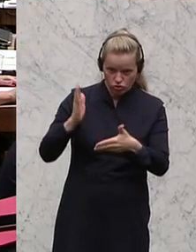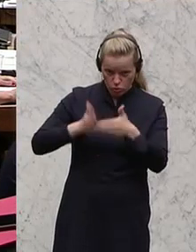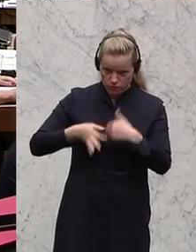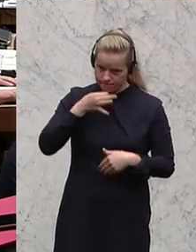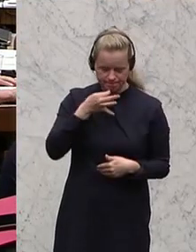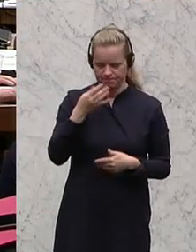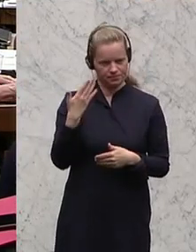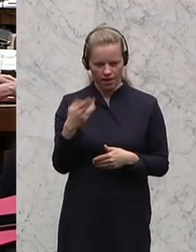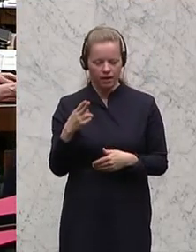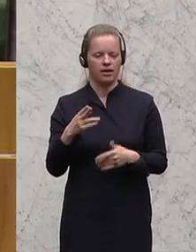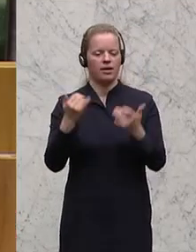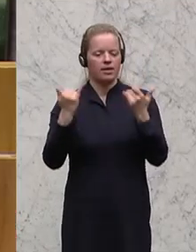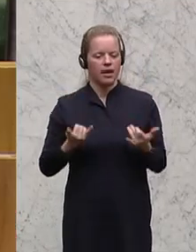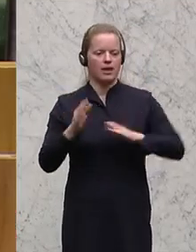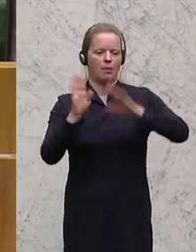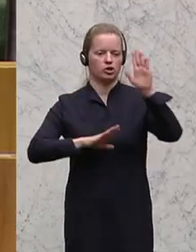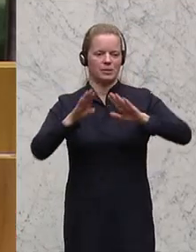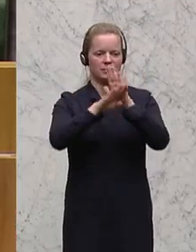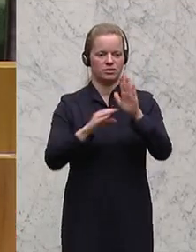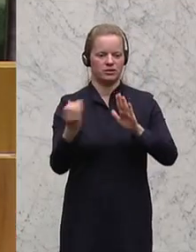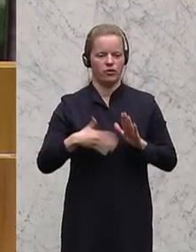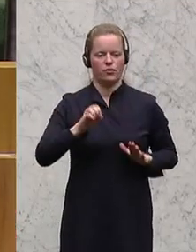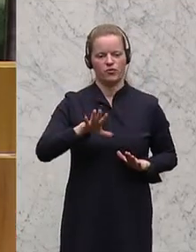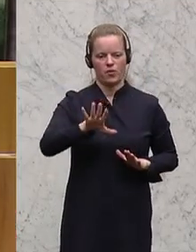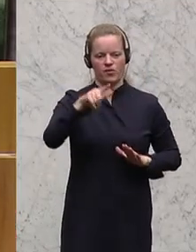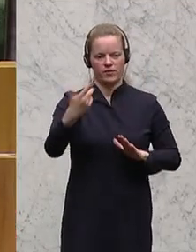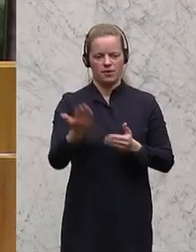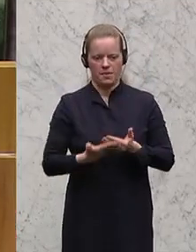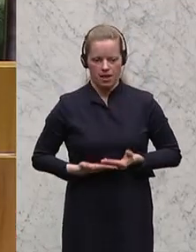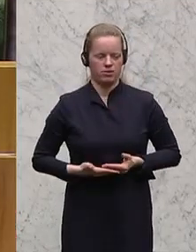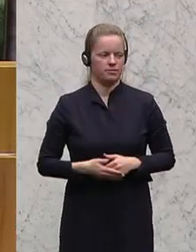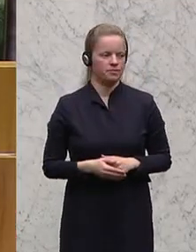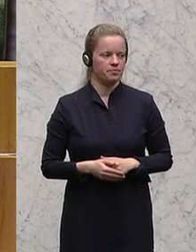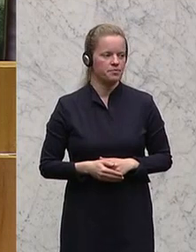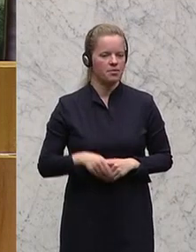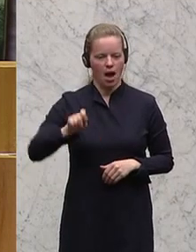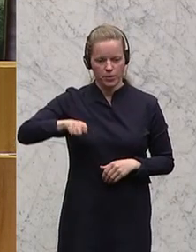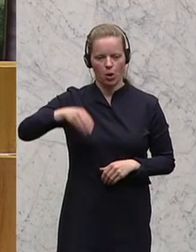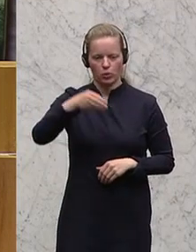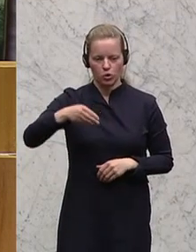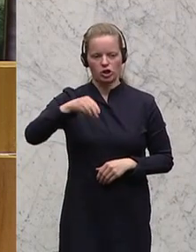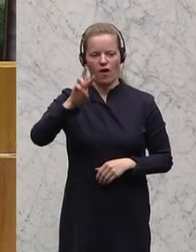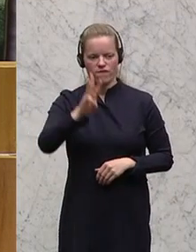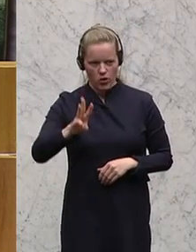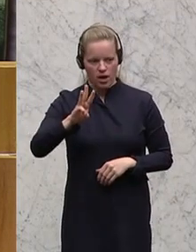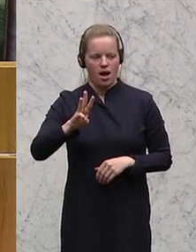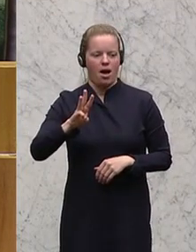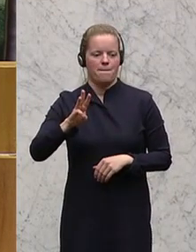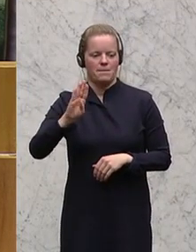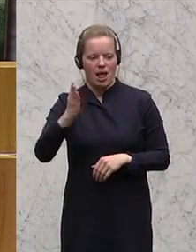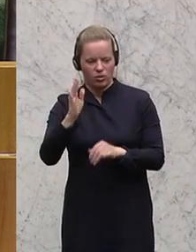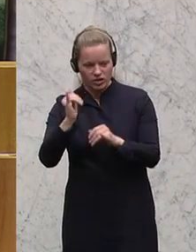Wir gelangen zur Abstimmung über den Gesetzentwurf in 1525 der Beilagen. Hierzu haben die Abgeordneten Muchitsch, Wöginger, Dr.